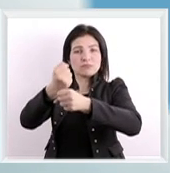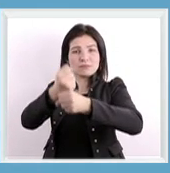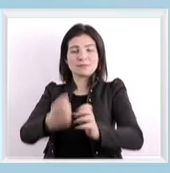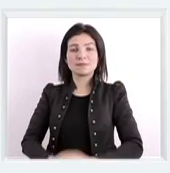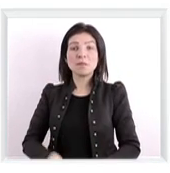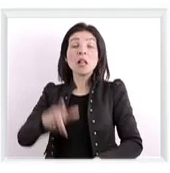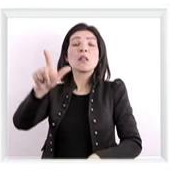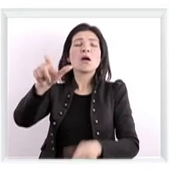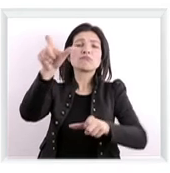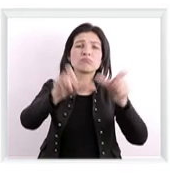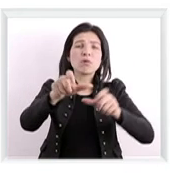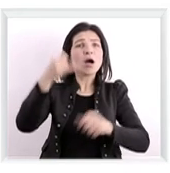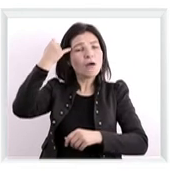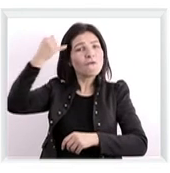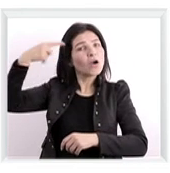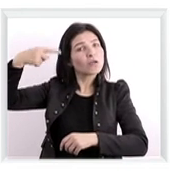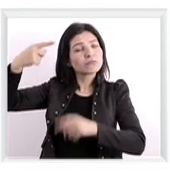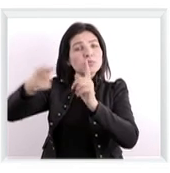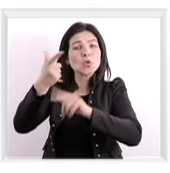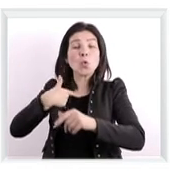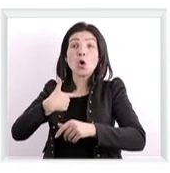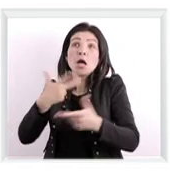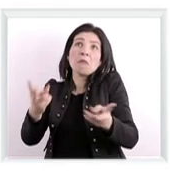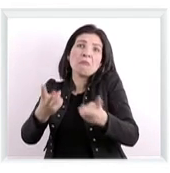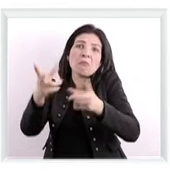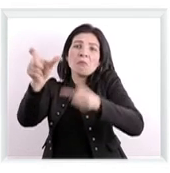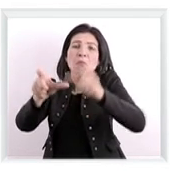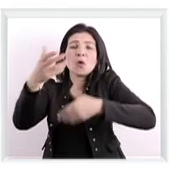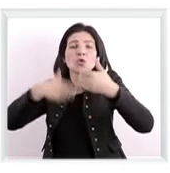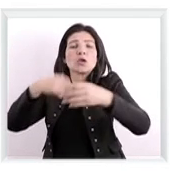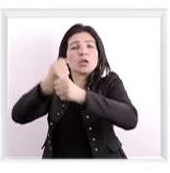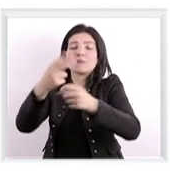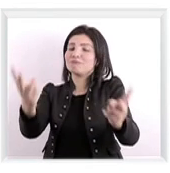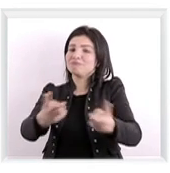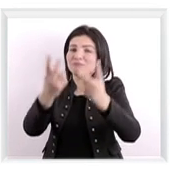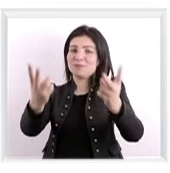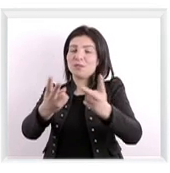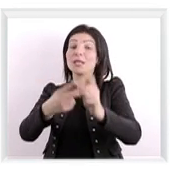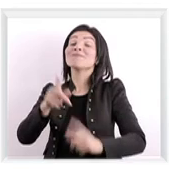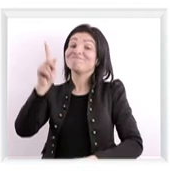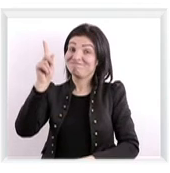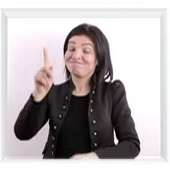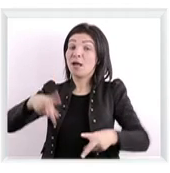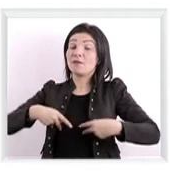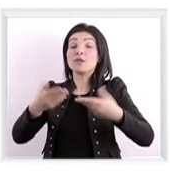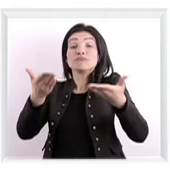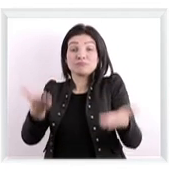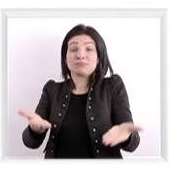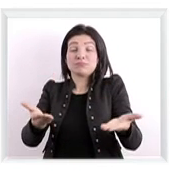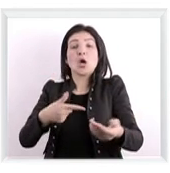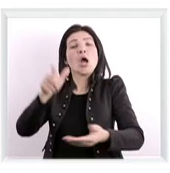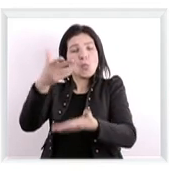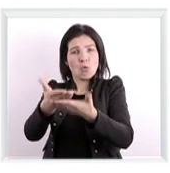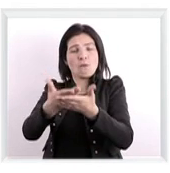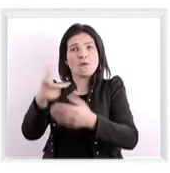رغم اللي يفهم برشة أفكار مسبقة على مردودية الأشخاص ذوي الإعاقة في مجال العمل إلا أنه الواقع يأكد